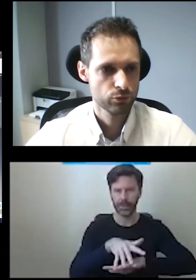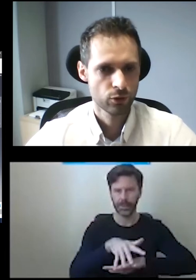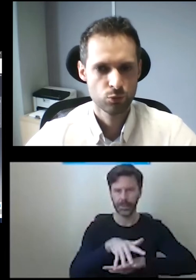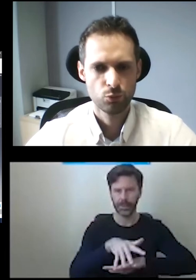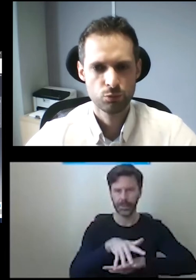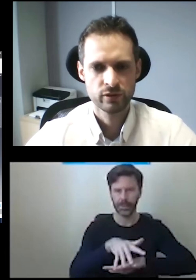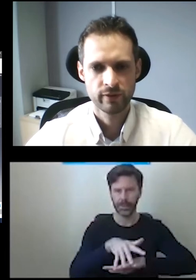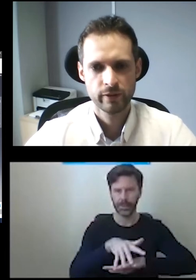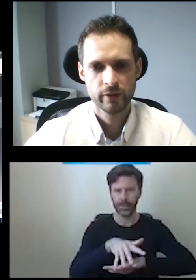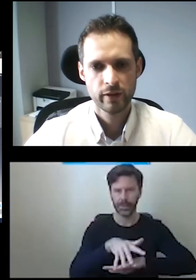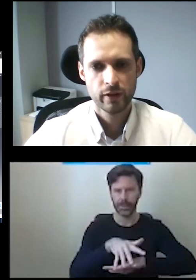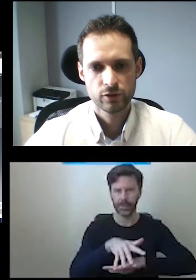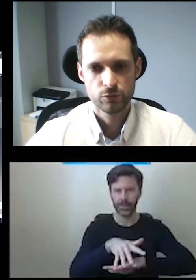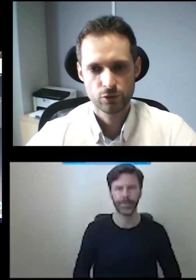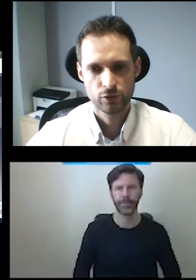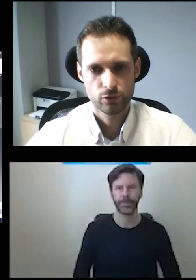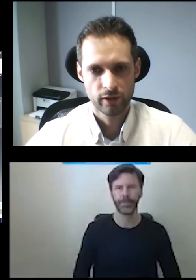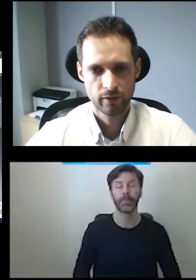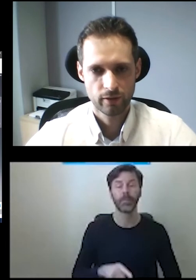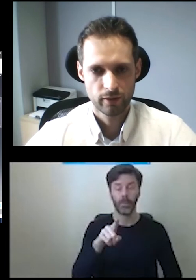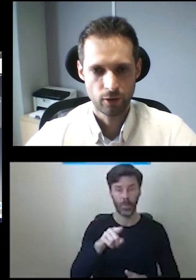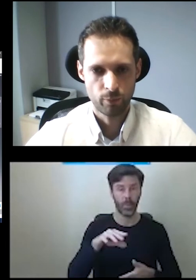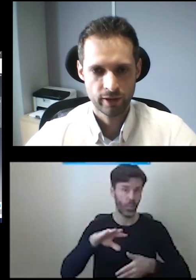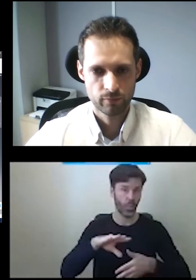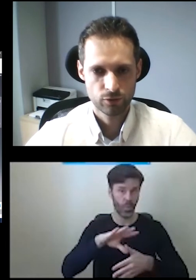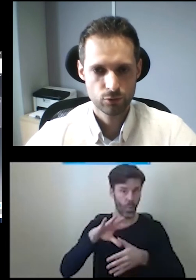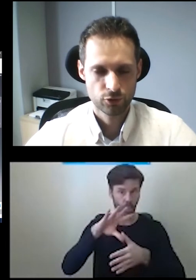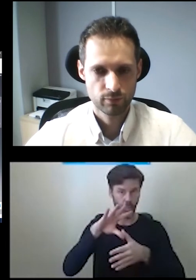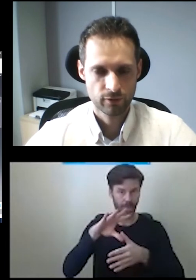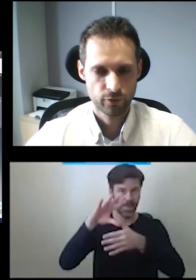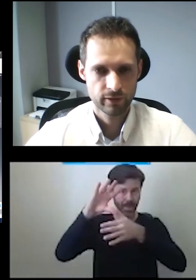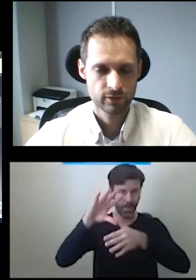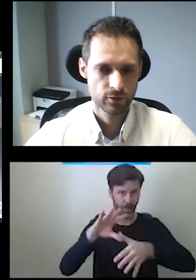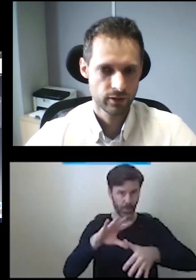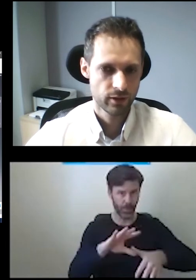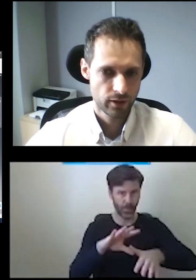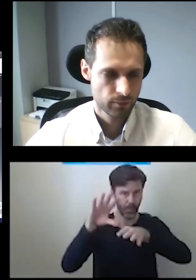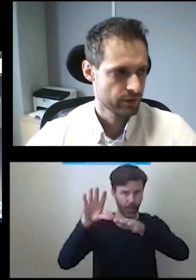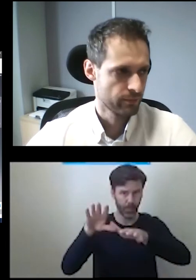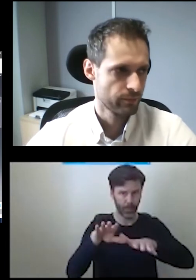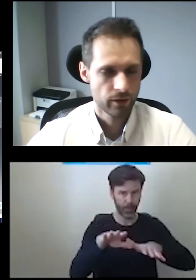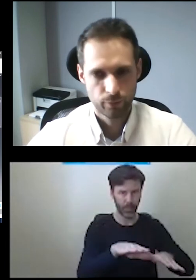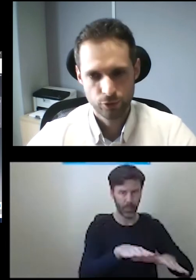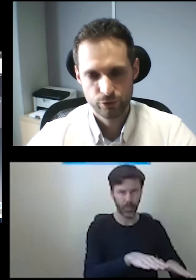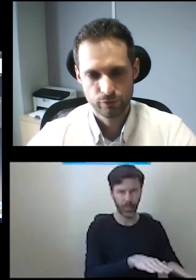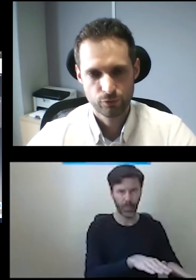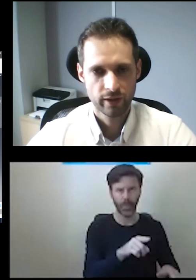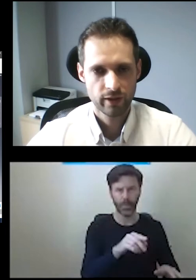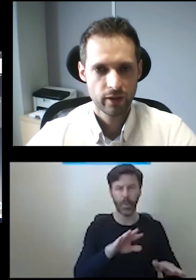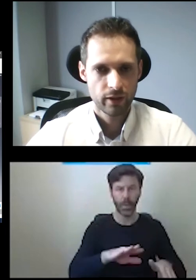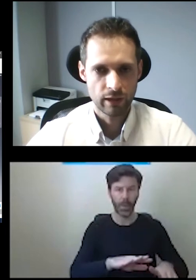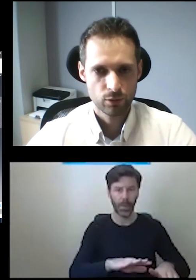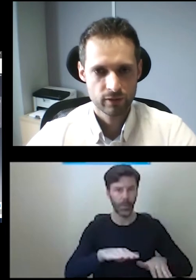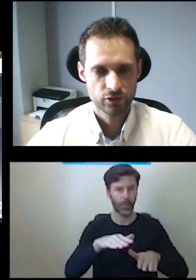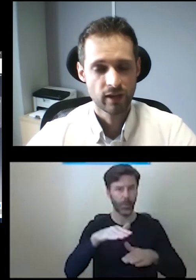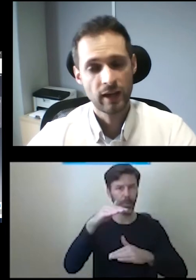używamy. Są to schody, które opadają na dół, tworząc platformę. Te schody potem podnoszą się w górę